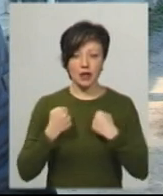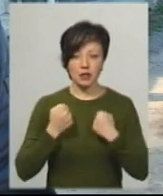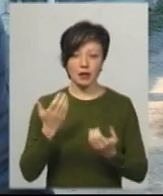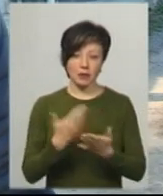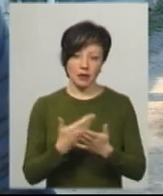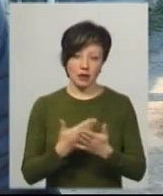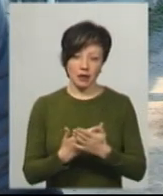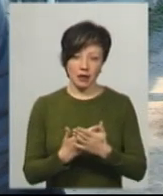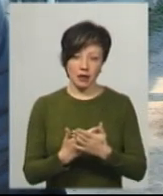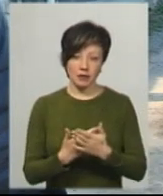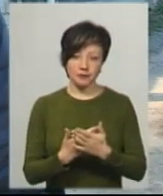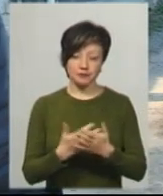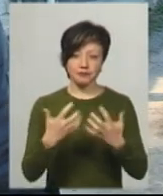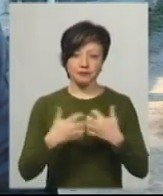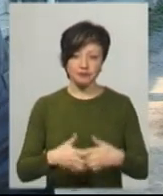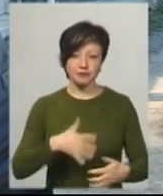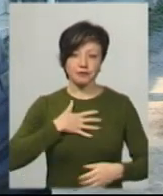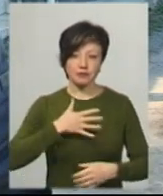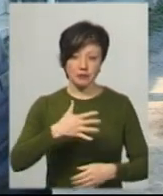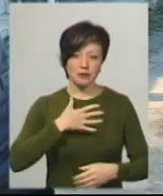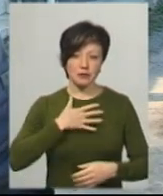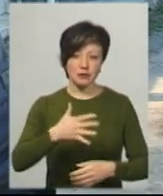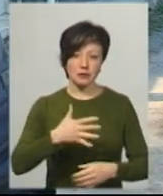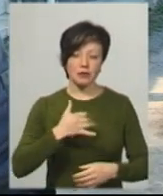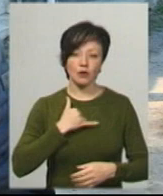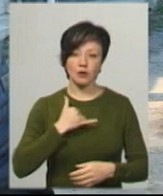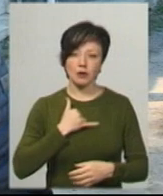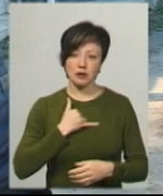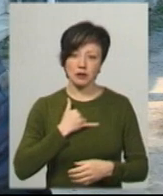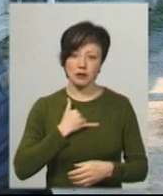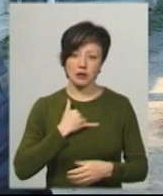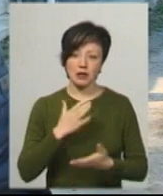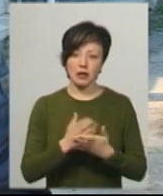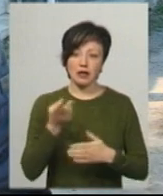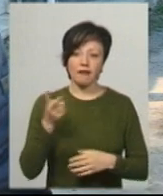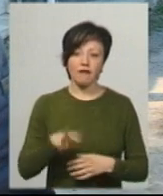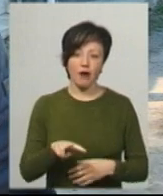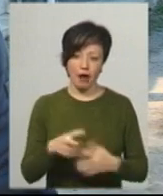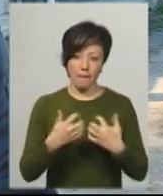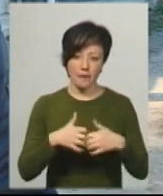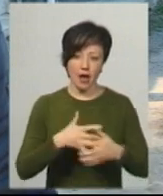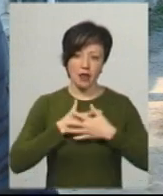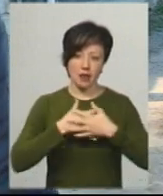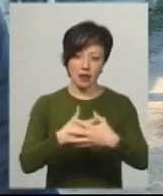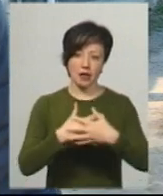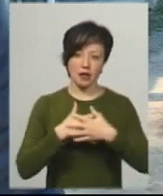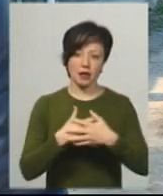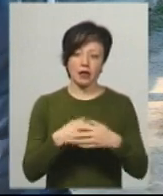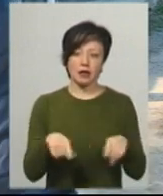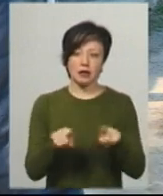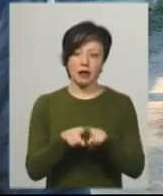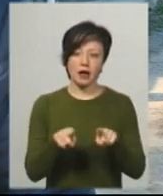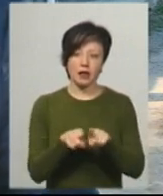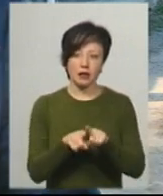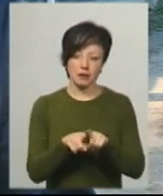Якщо взяти на апарати дихальні, ну, у нас на даному етапі є два дихальних апарати. В лікарні такого типу,